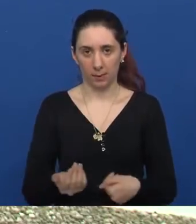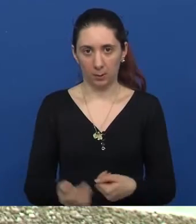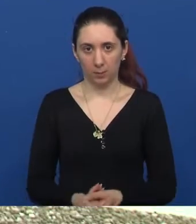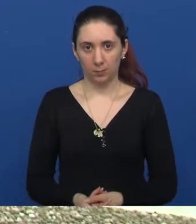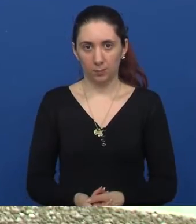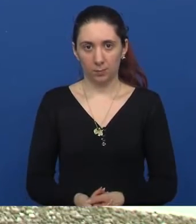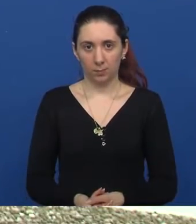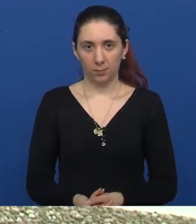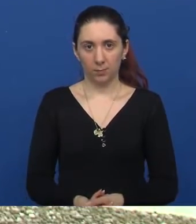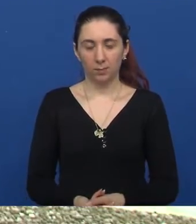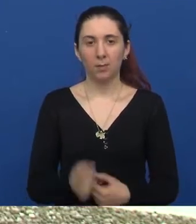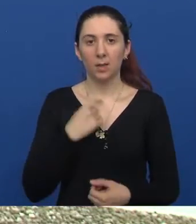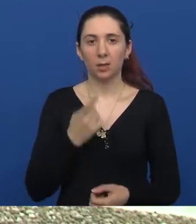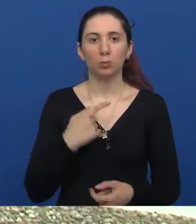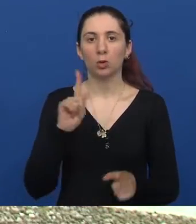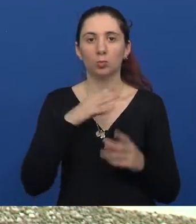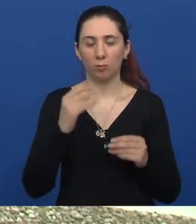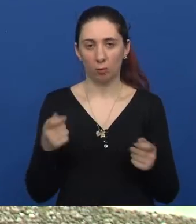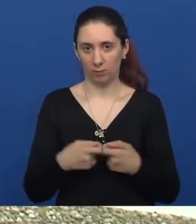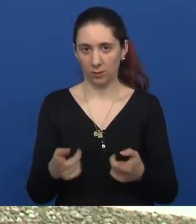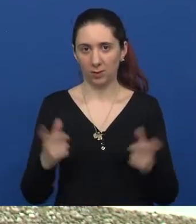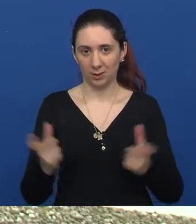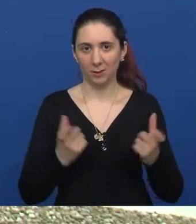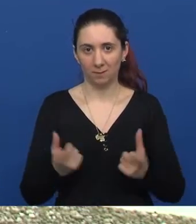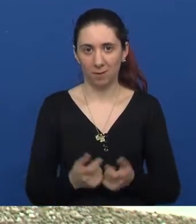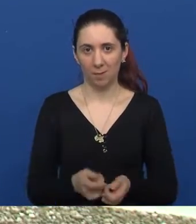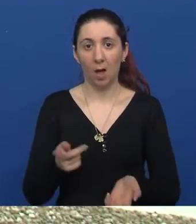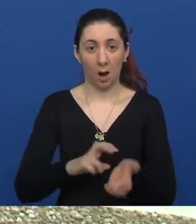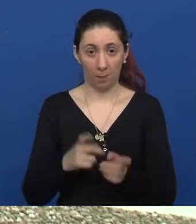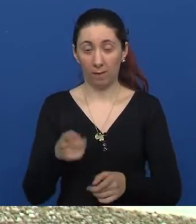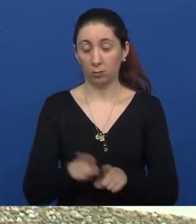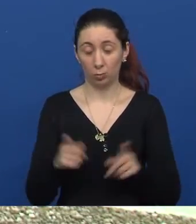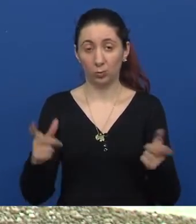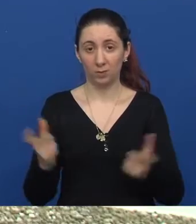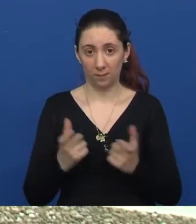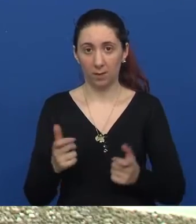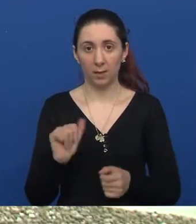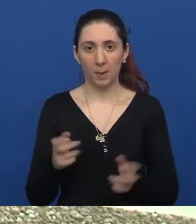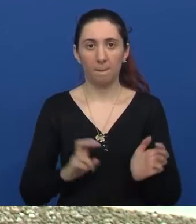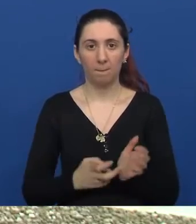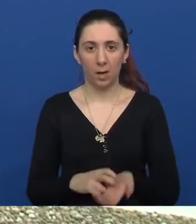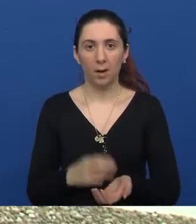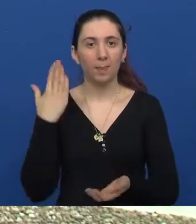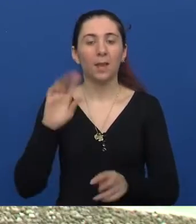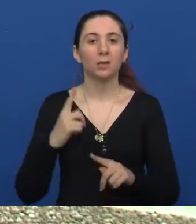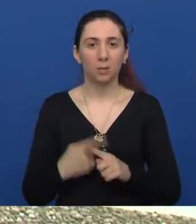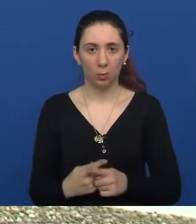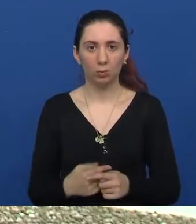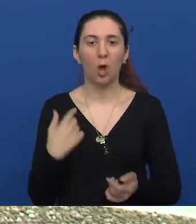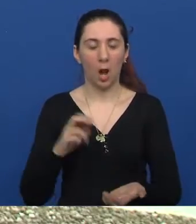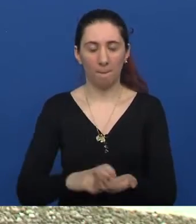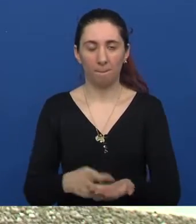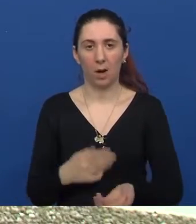dogledno vrijeme, evo, rekli smo da nećemo govoriti o svadbi, ali planiraš i svadbu, je tako? Planiram, da, sad ne znam točno kada, ali